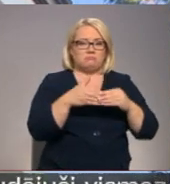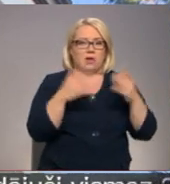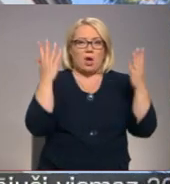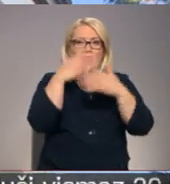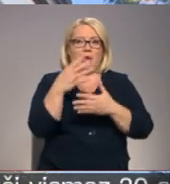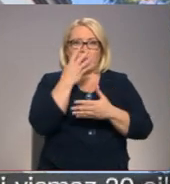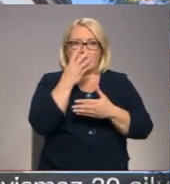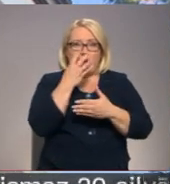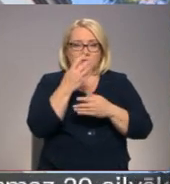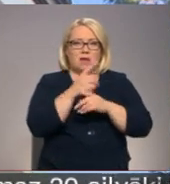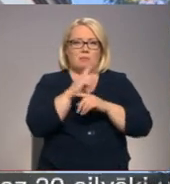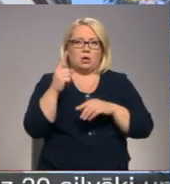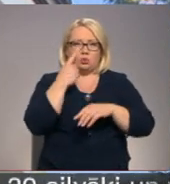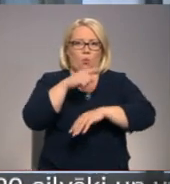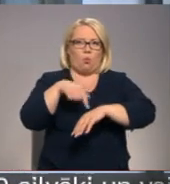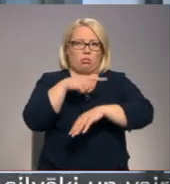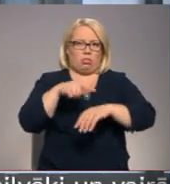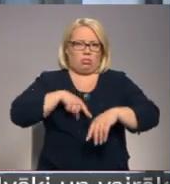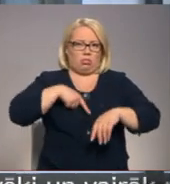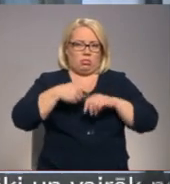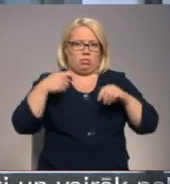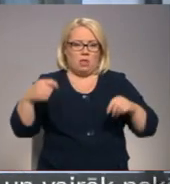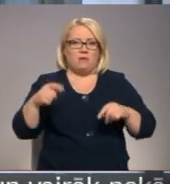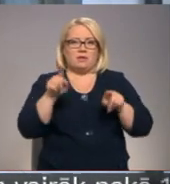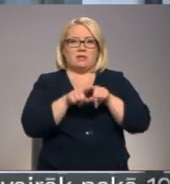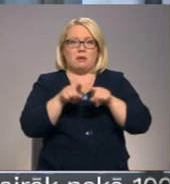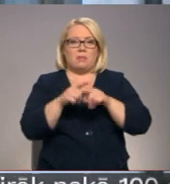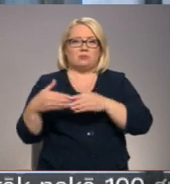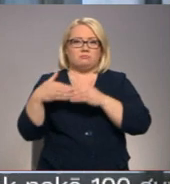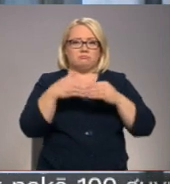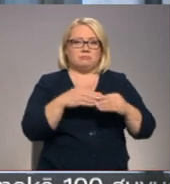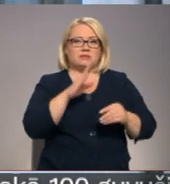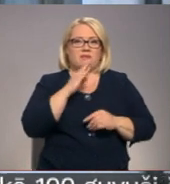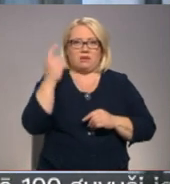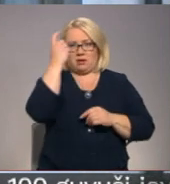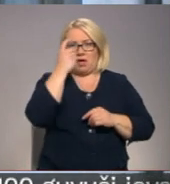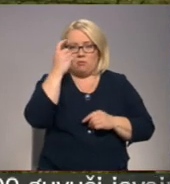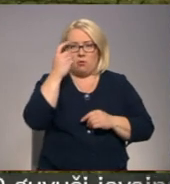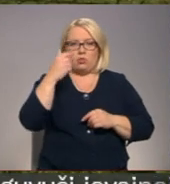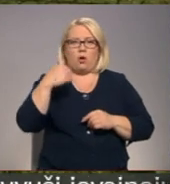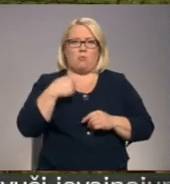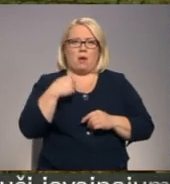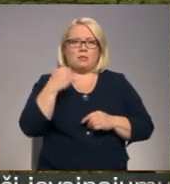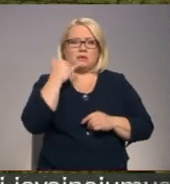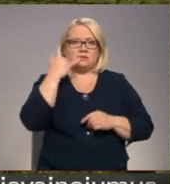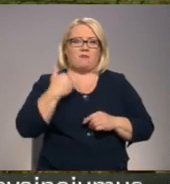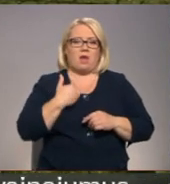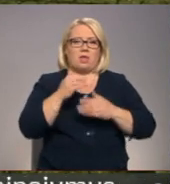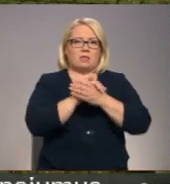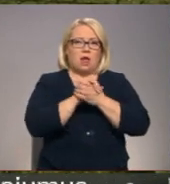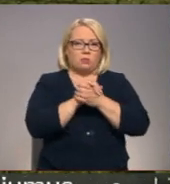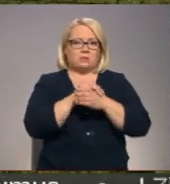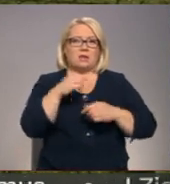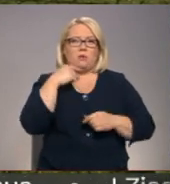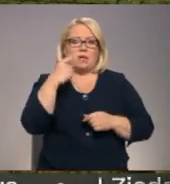pagāja vairākas stundas. Te pašā telpā ieviedas ievieti reibumā. Tad man zvanīja draudzenies, jo biju teikusi, ka tā jau